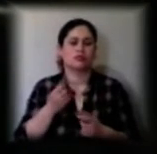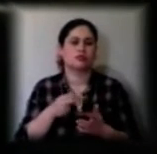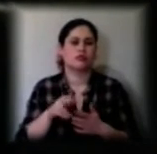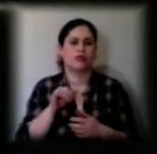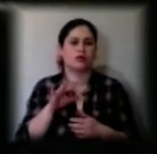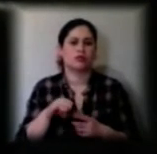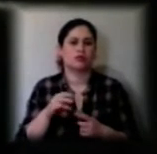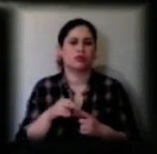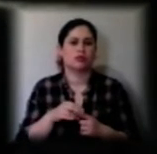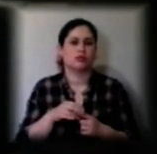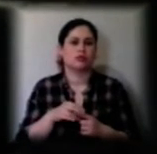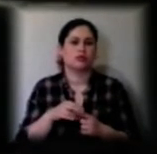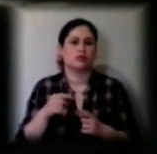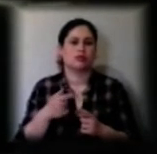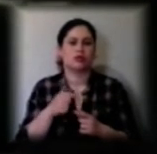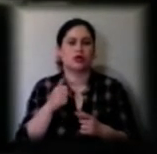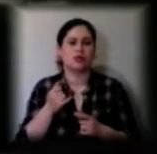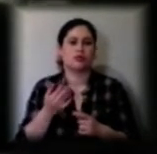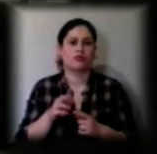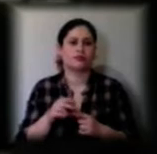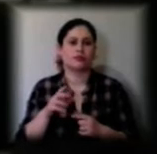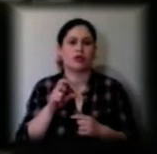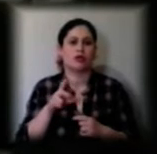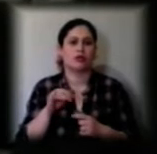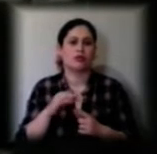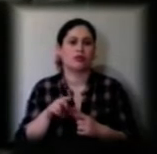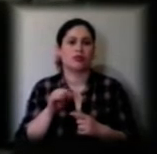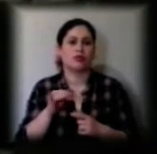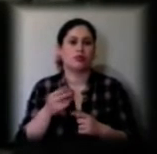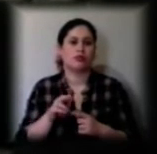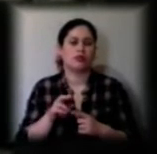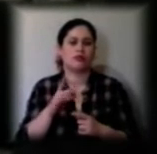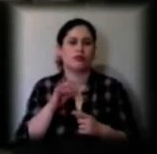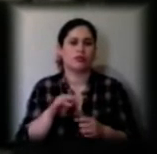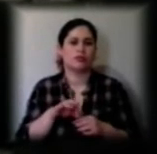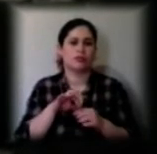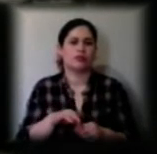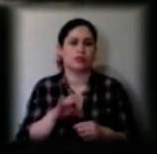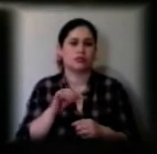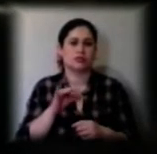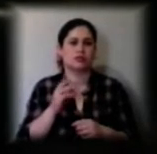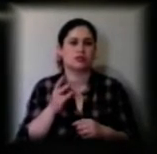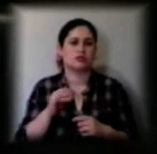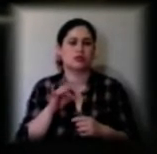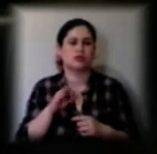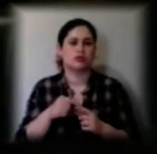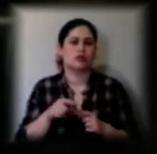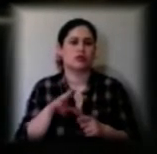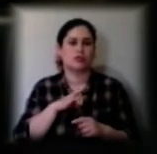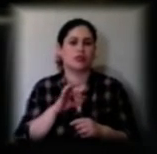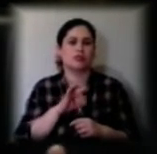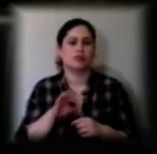географії, екології, біології, вони проводились в дистанційному режимі, але була абсолютно чітка